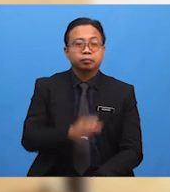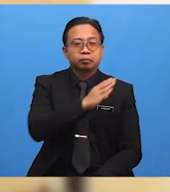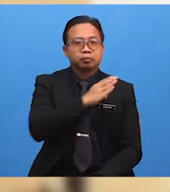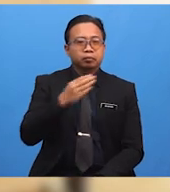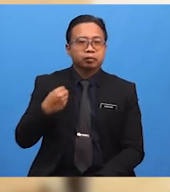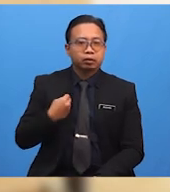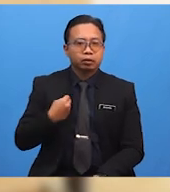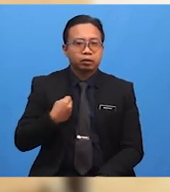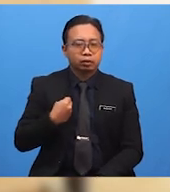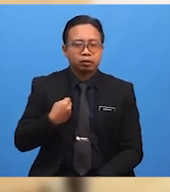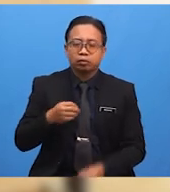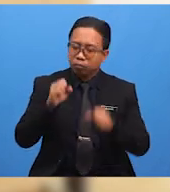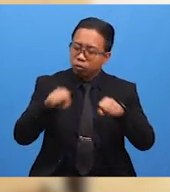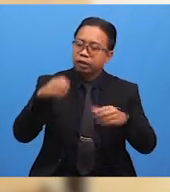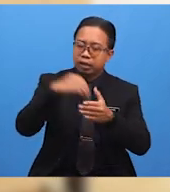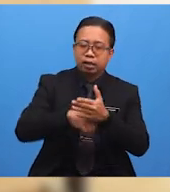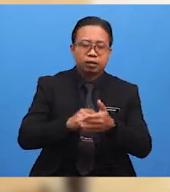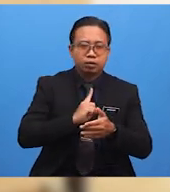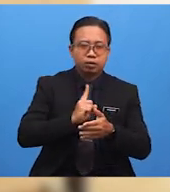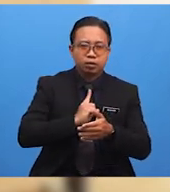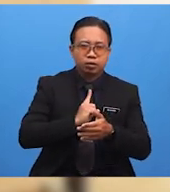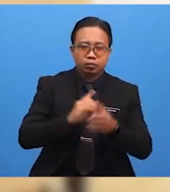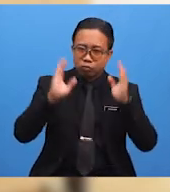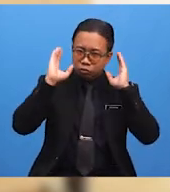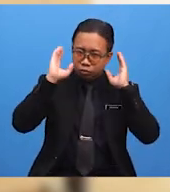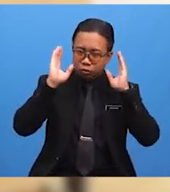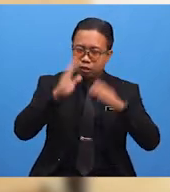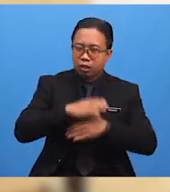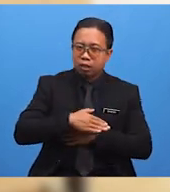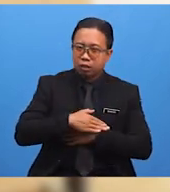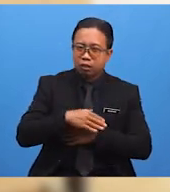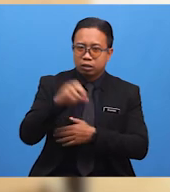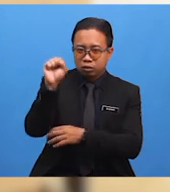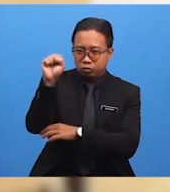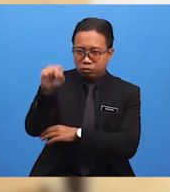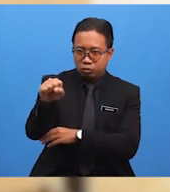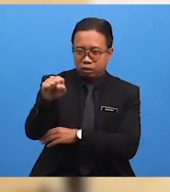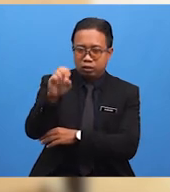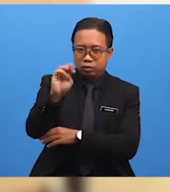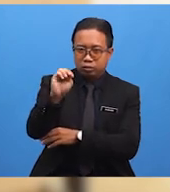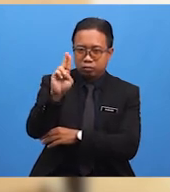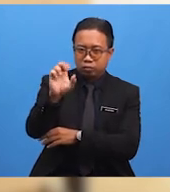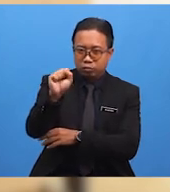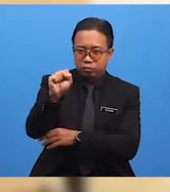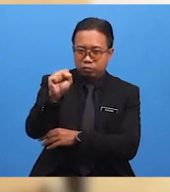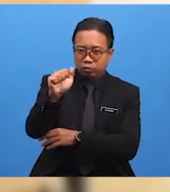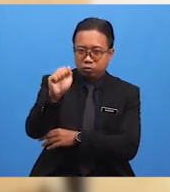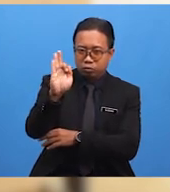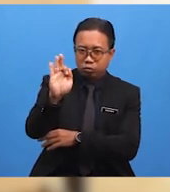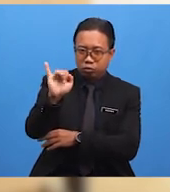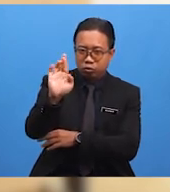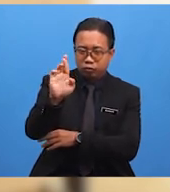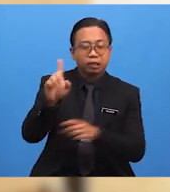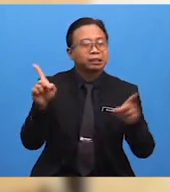dituntut oleh Islam solat sunat musafir Caranya sama